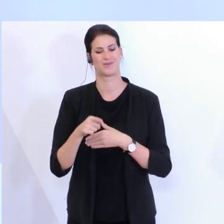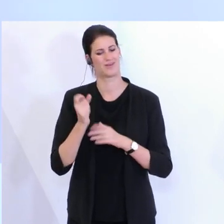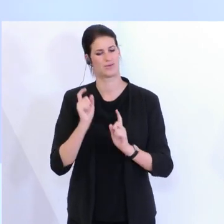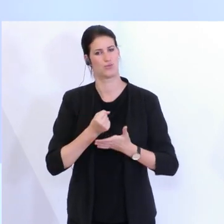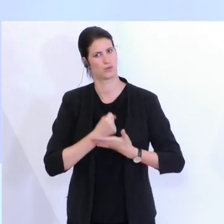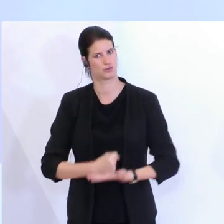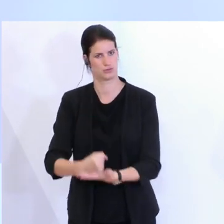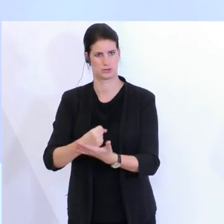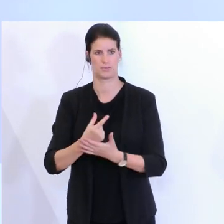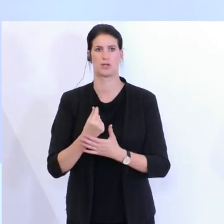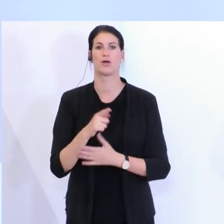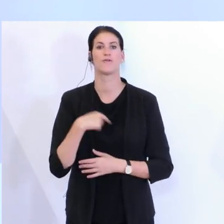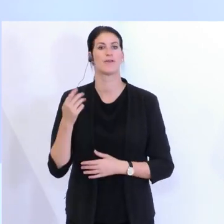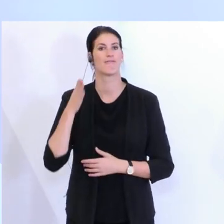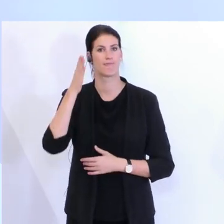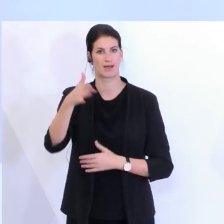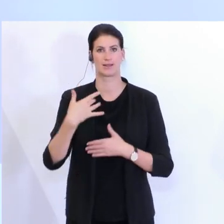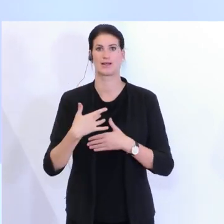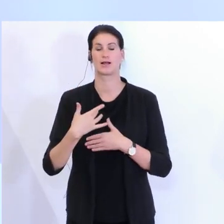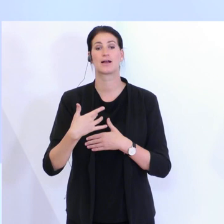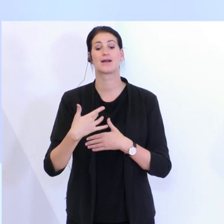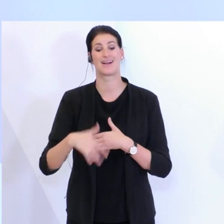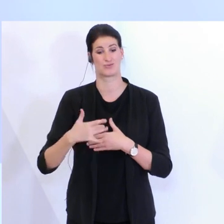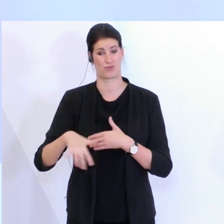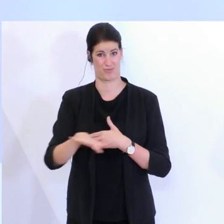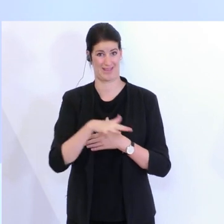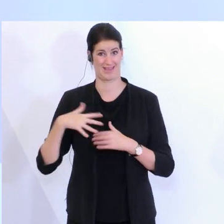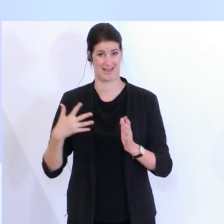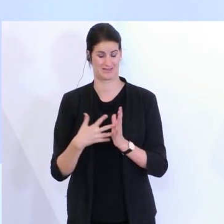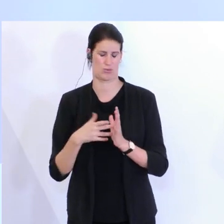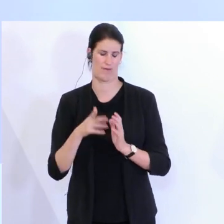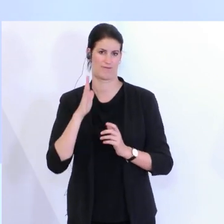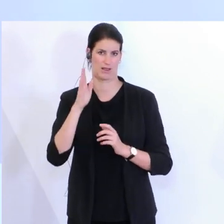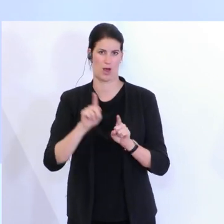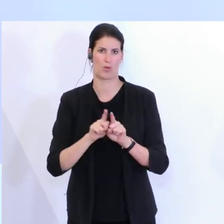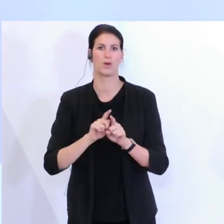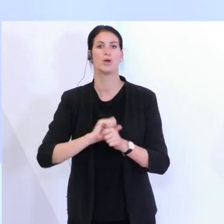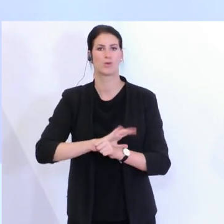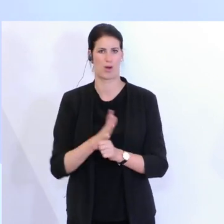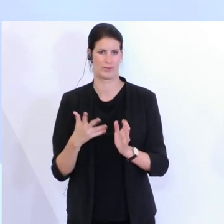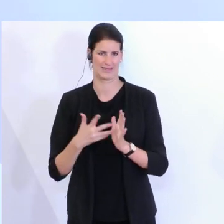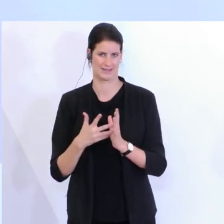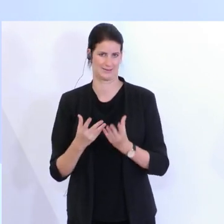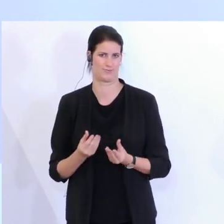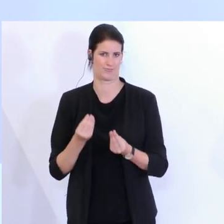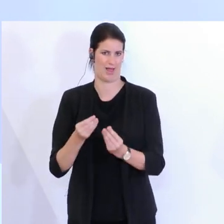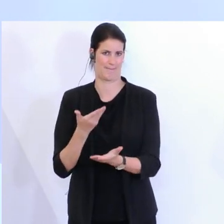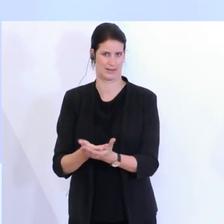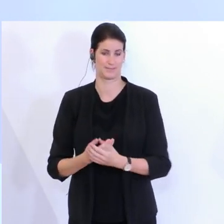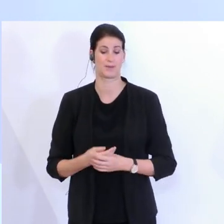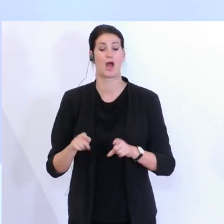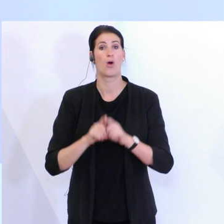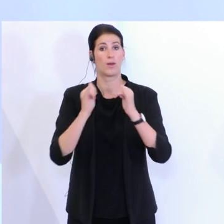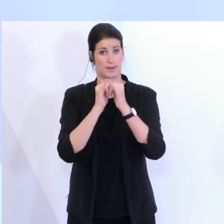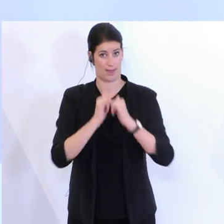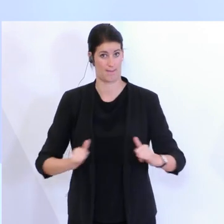werden die Corona-Tests auch auf Gastronomiebetriebe ausweiten. Gleichzeitig haben wir es auch zustande gebracht, jetzt Campingplätze